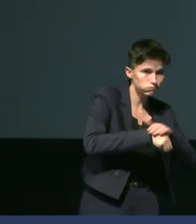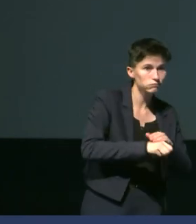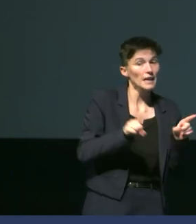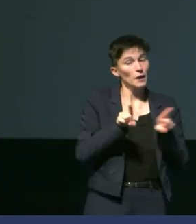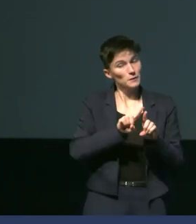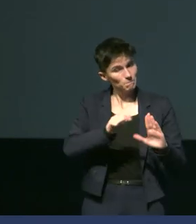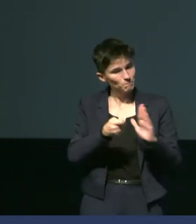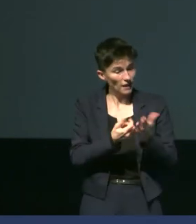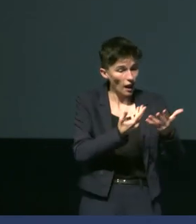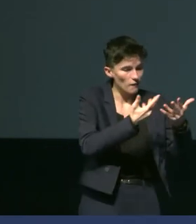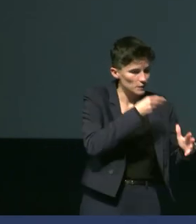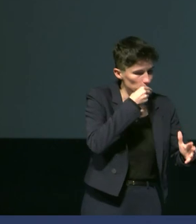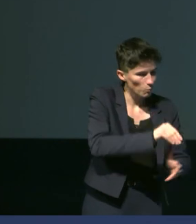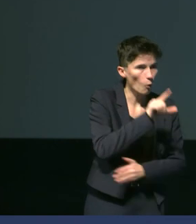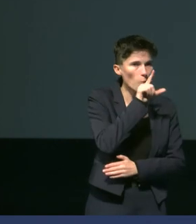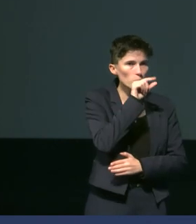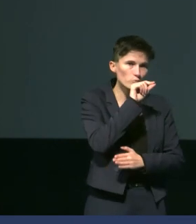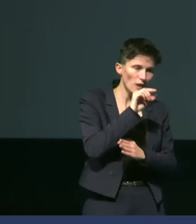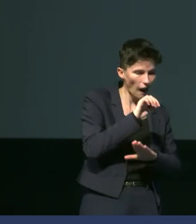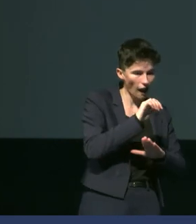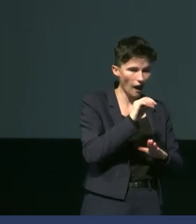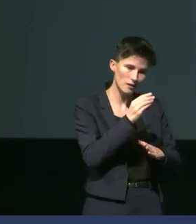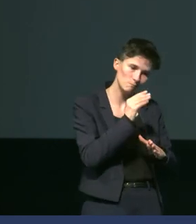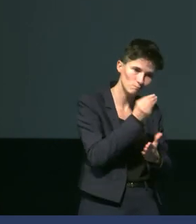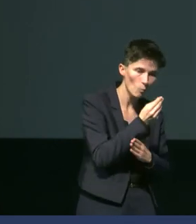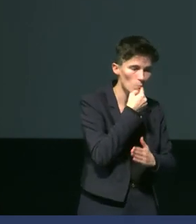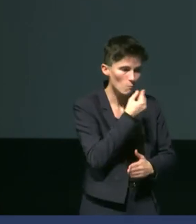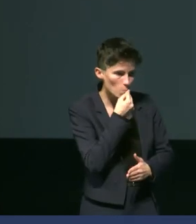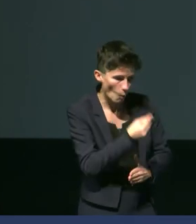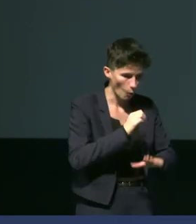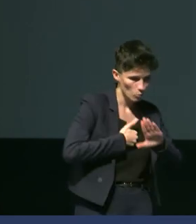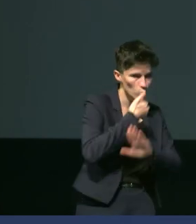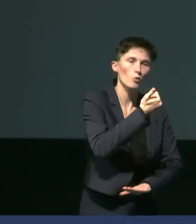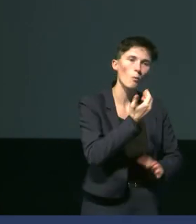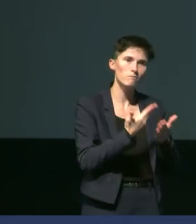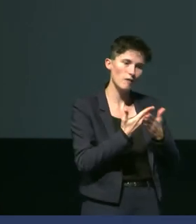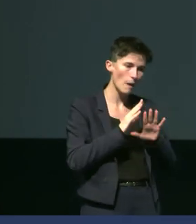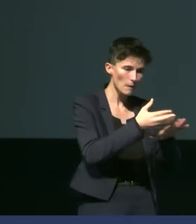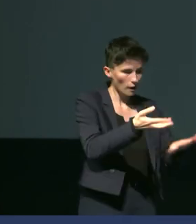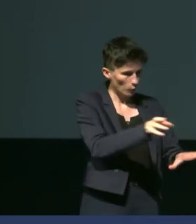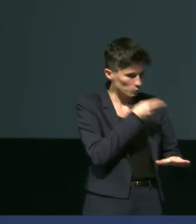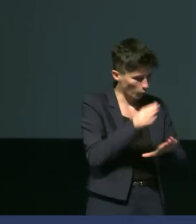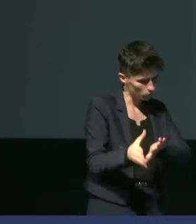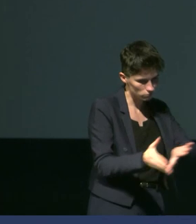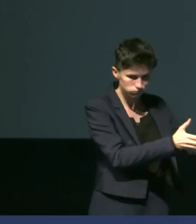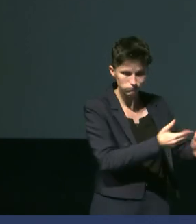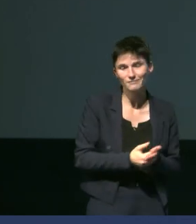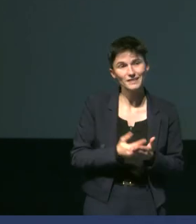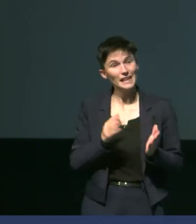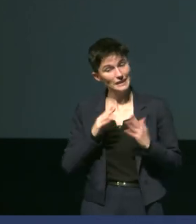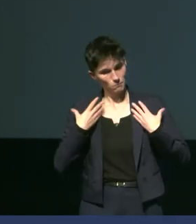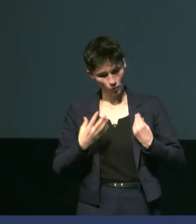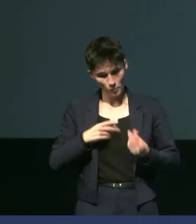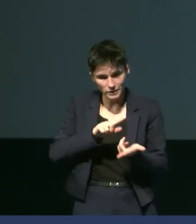reproduction, une fois que les poussins sont émancipés, sont partis en mer, ils vont venir effectuer leur mue. Alors la mue, c'est une période très particulière